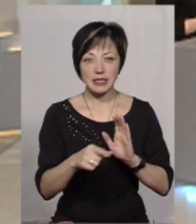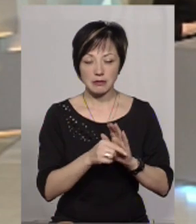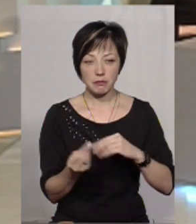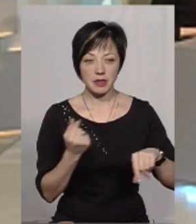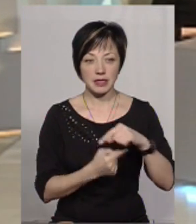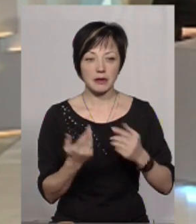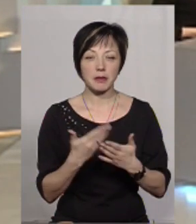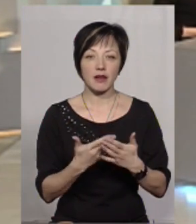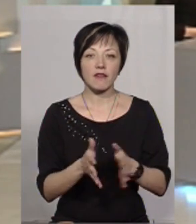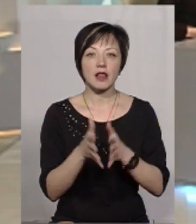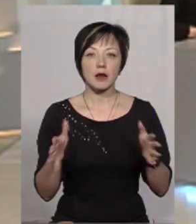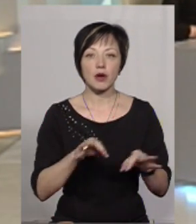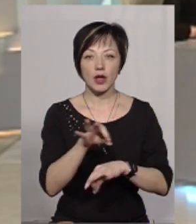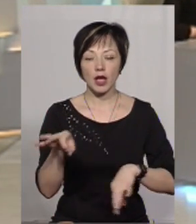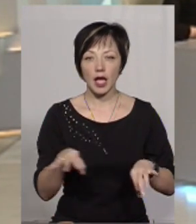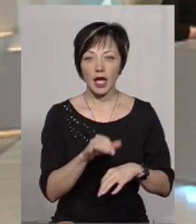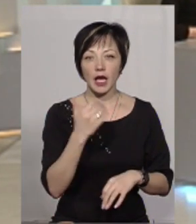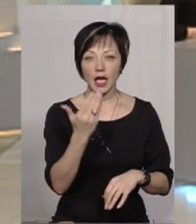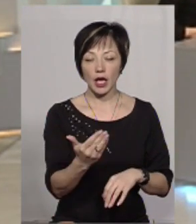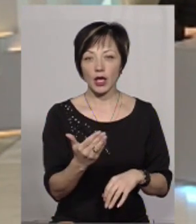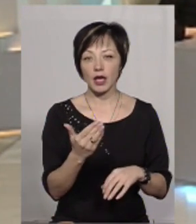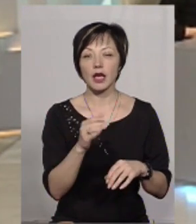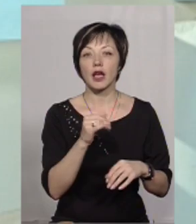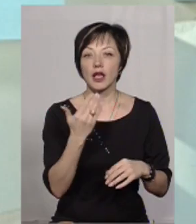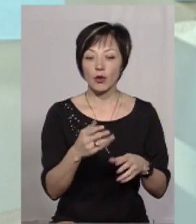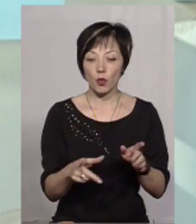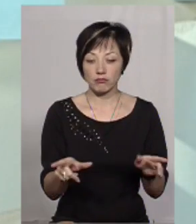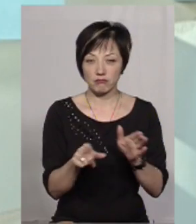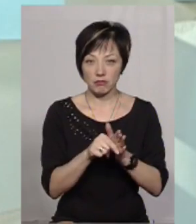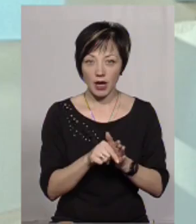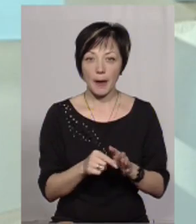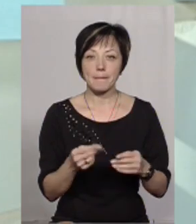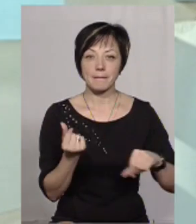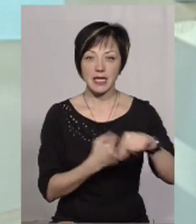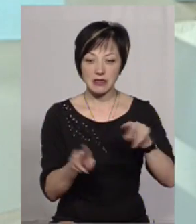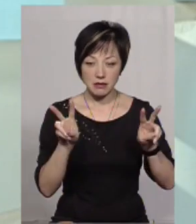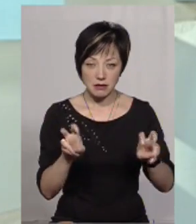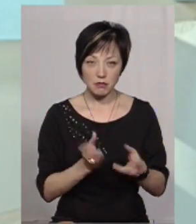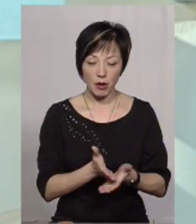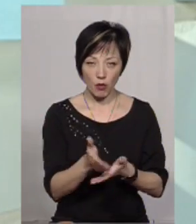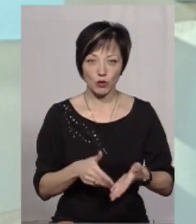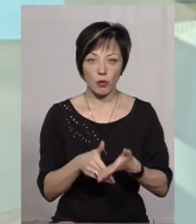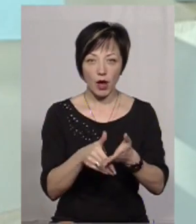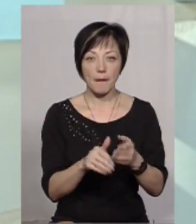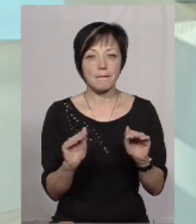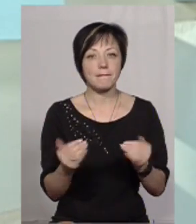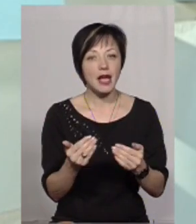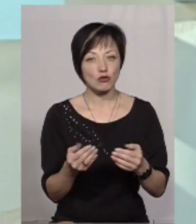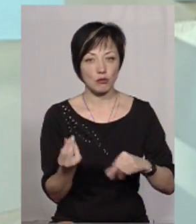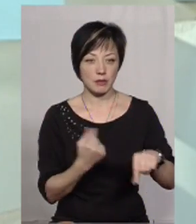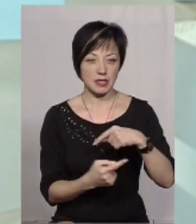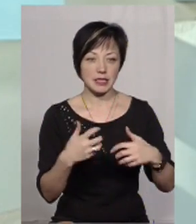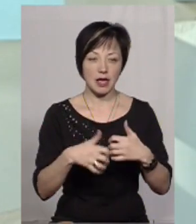бізнесом. Наприклад, є великий проєкт EU for Business, який якраз спрямований на те, щоб допомагати меншому